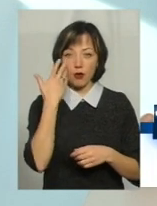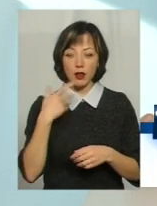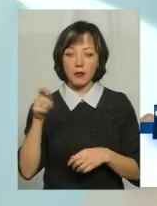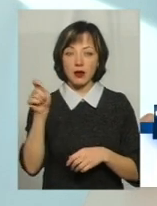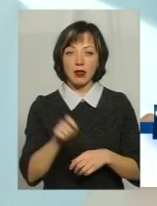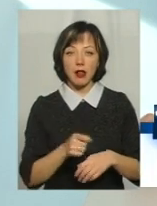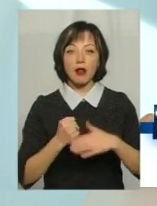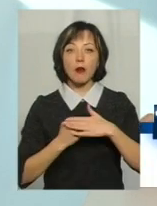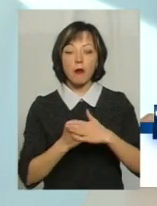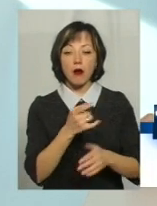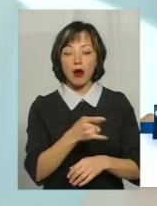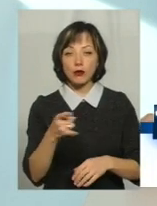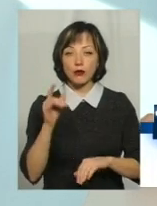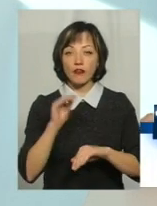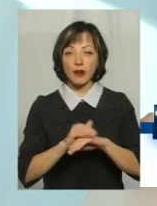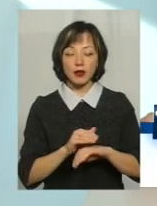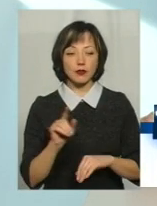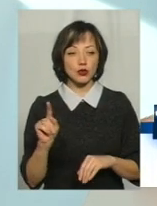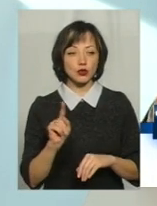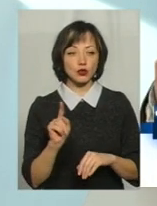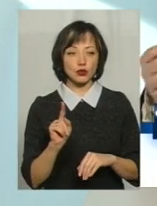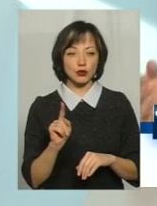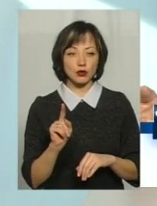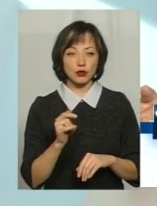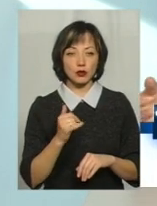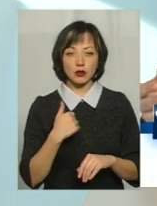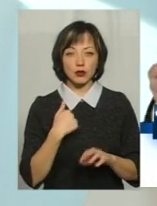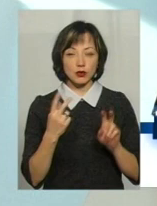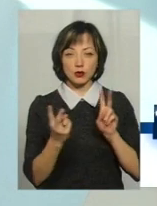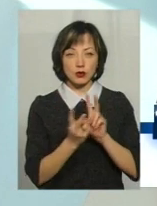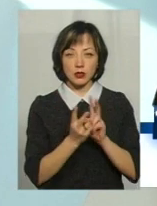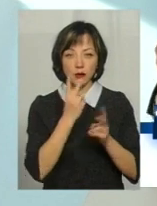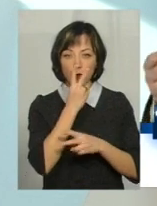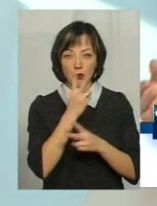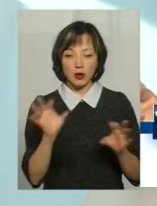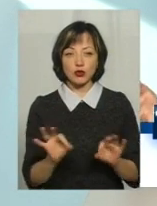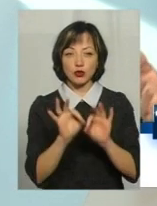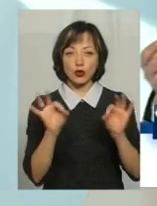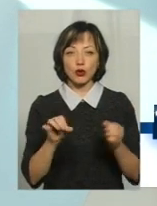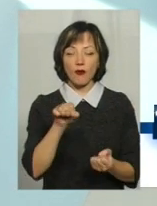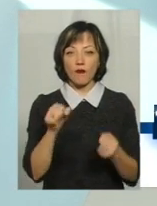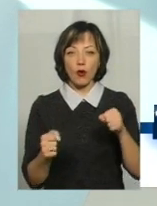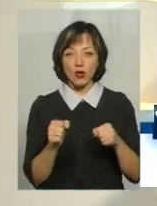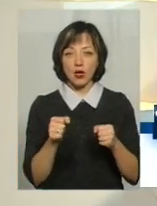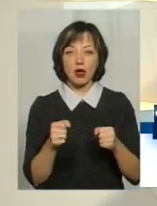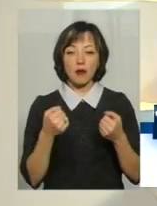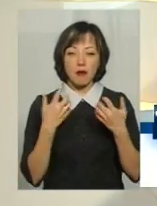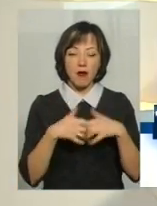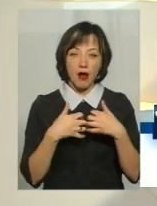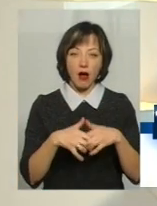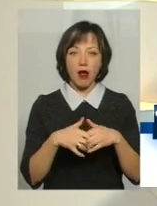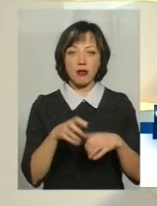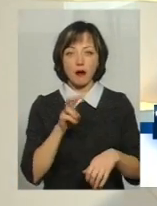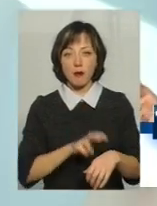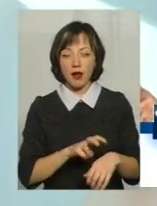базу, виявилося, ну, крім того, що нас там ніхто не зустрів, ми там не побачили жодного водія, жодного механіка, жодного